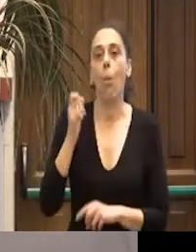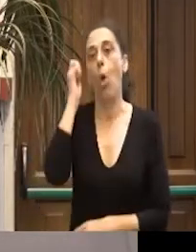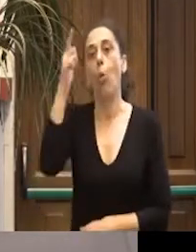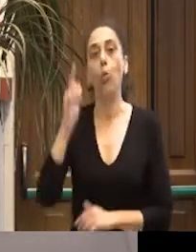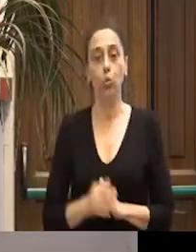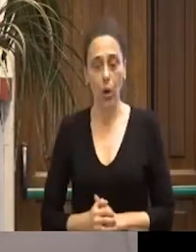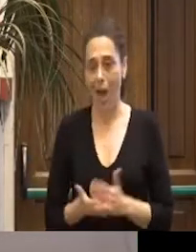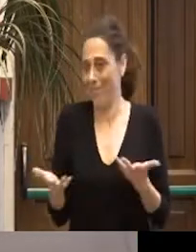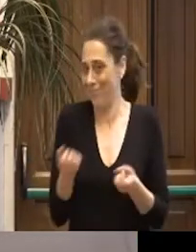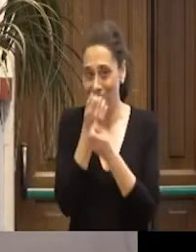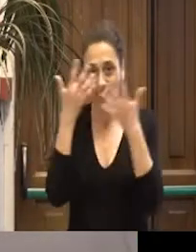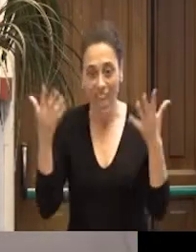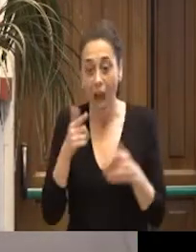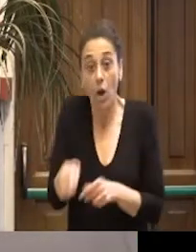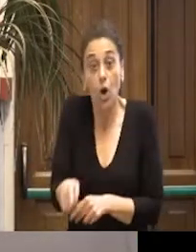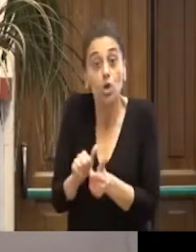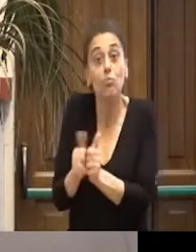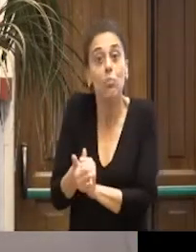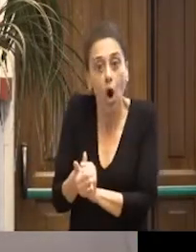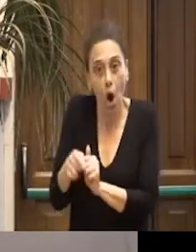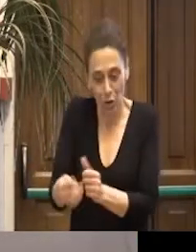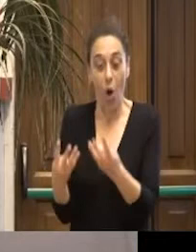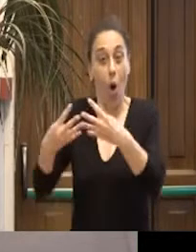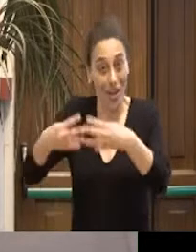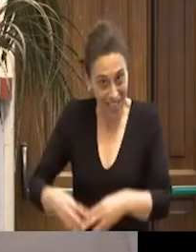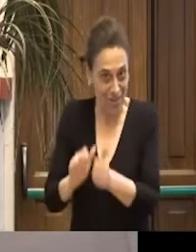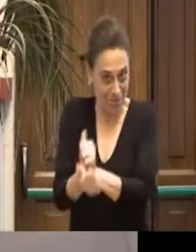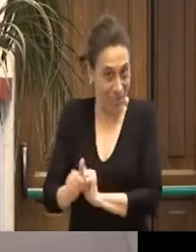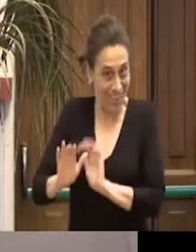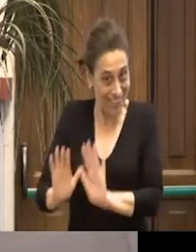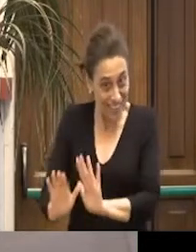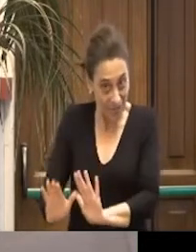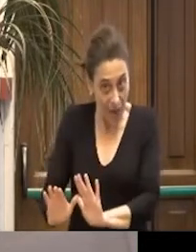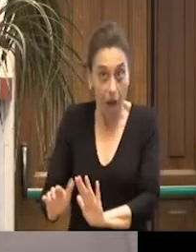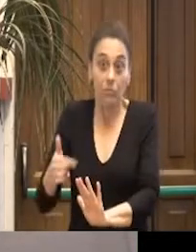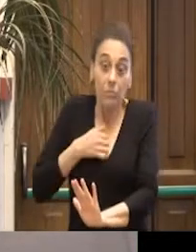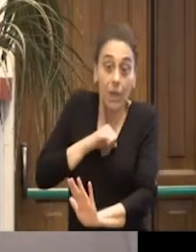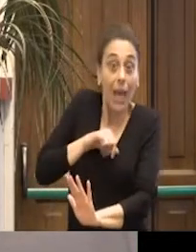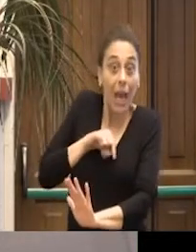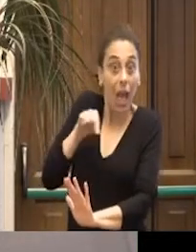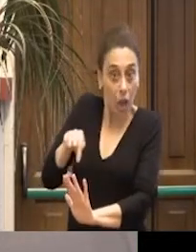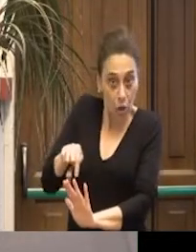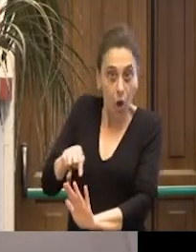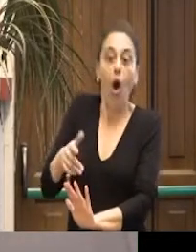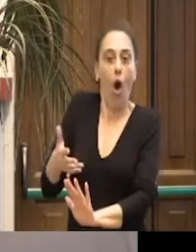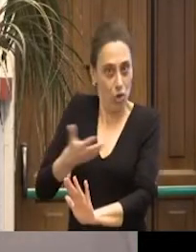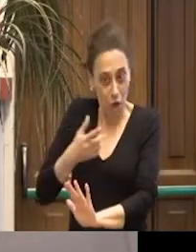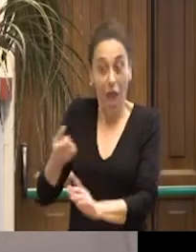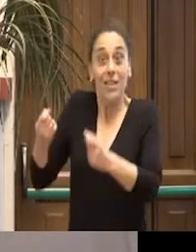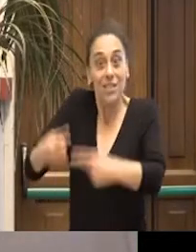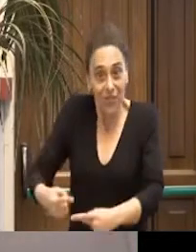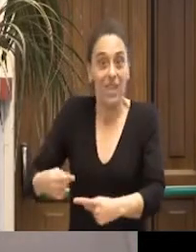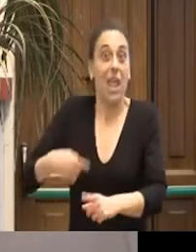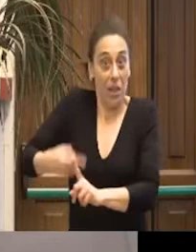è evidente che lo sport e un'organizzazione sportiva ha credo anche una sfida in più davanti.